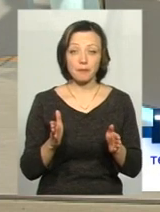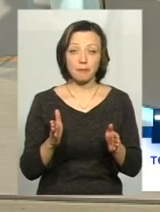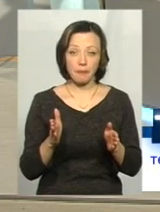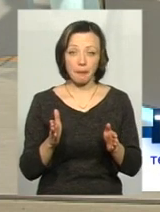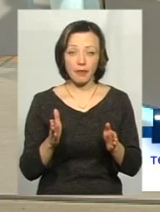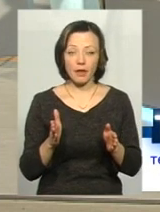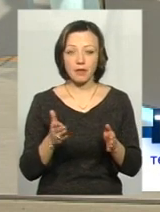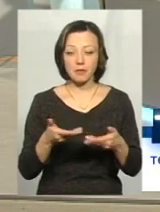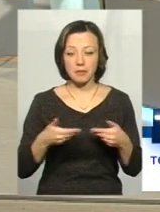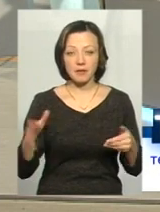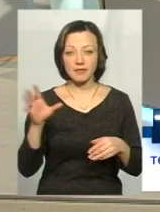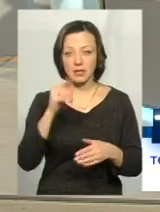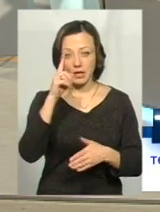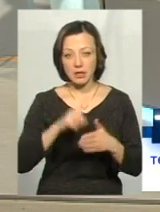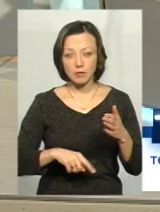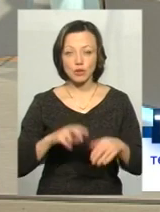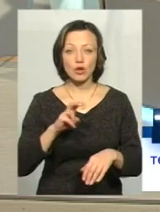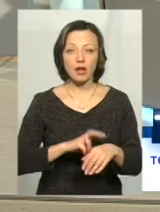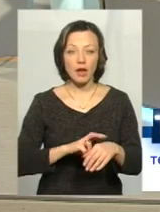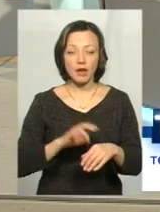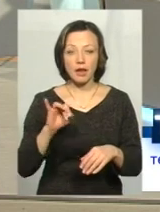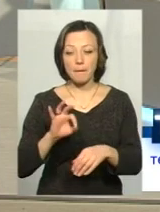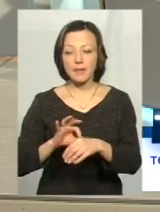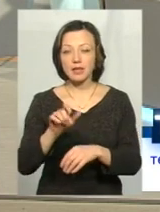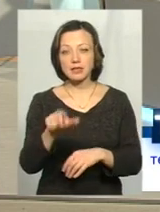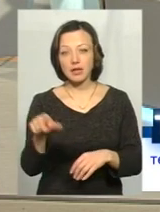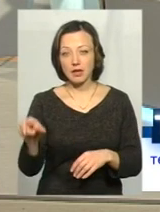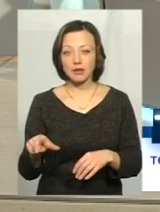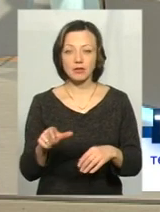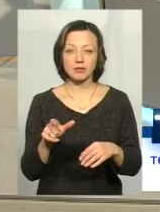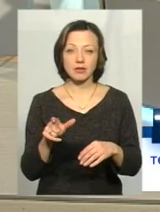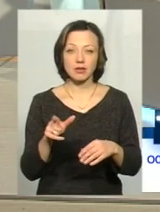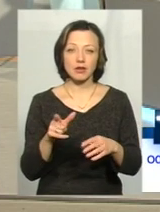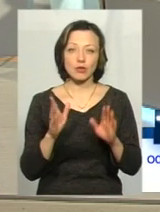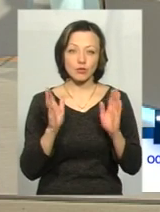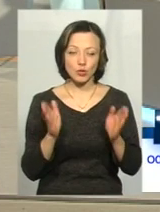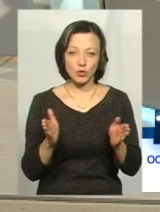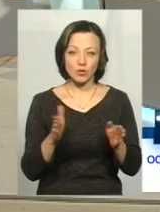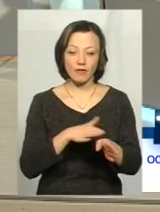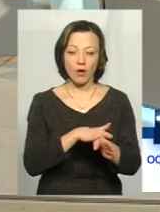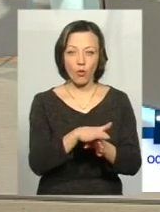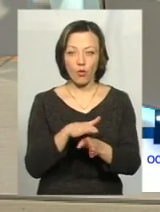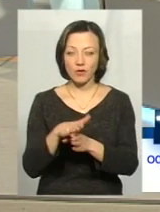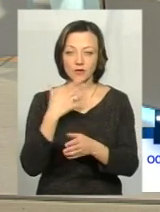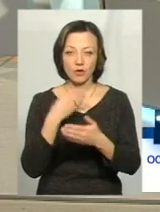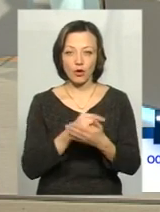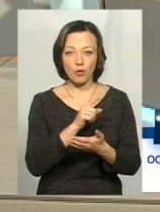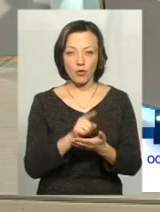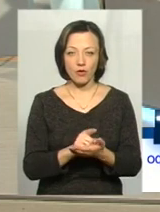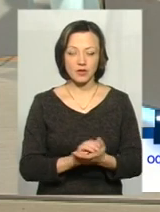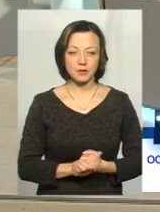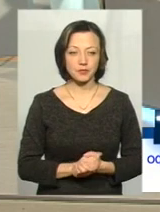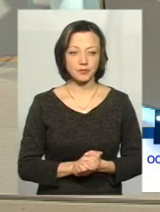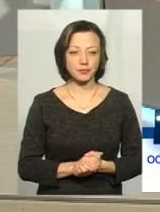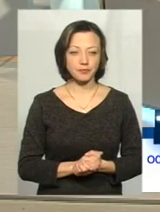ми всі надіємося, що лікарі і пацієнти будуть належним чином виконувати свої обов'язки і користатись